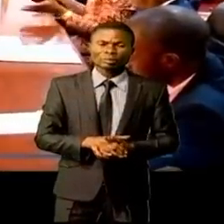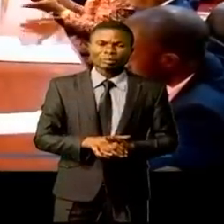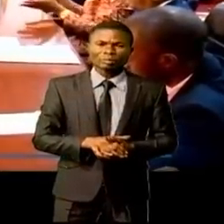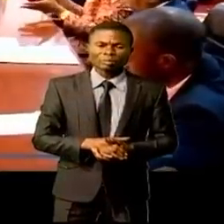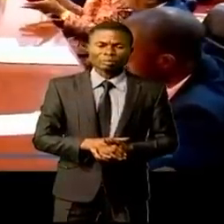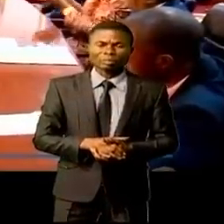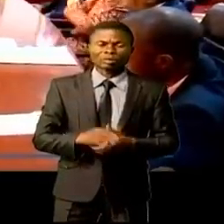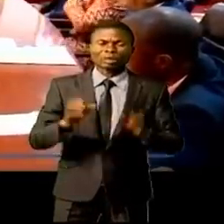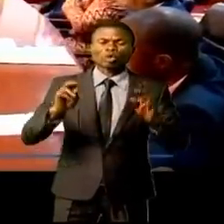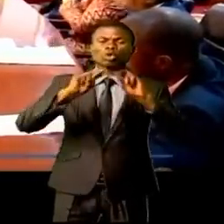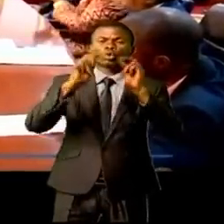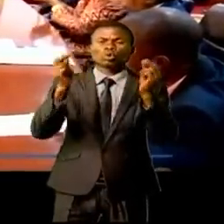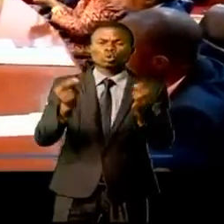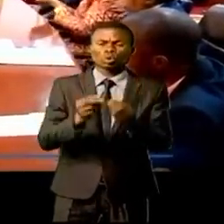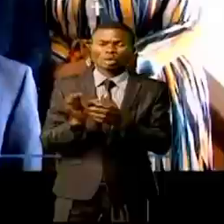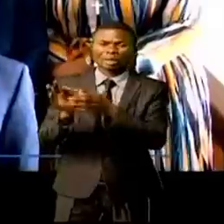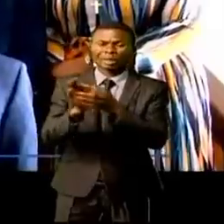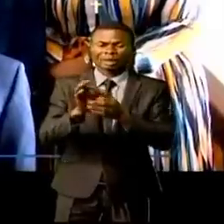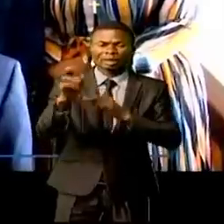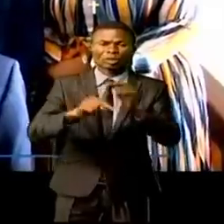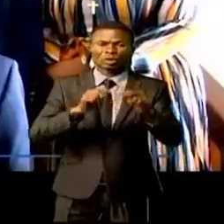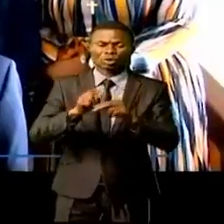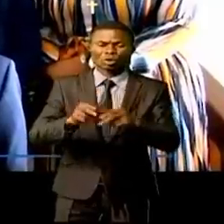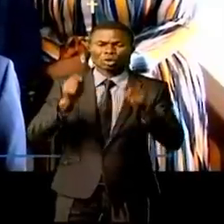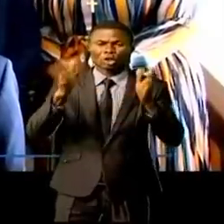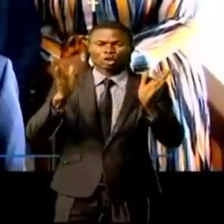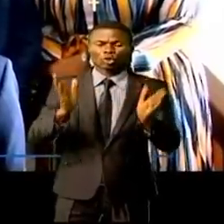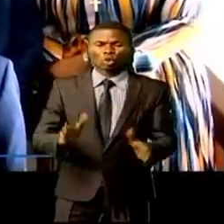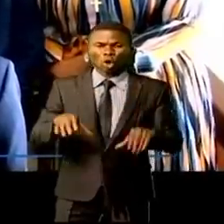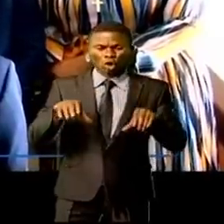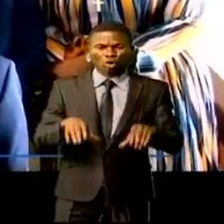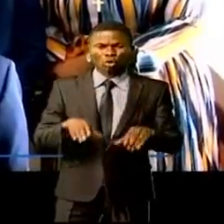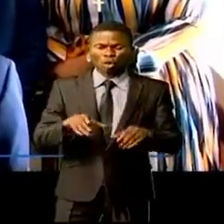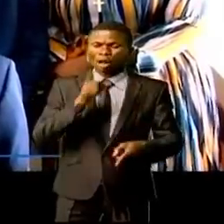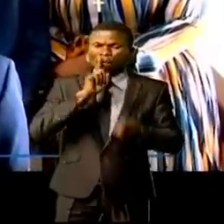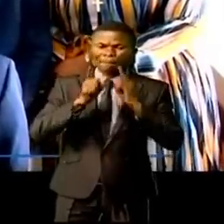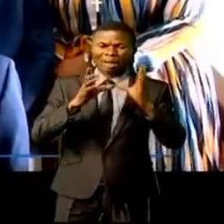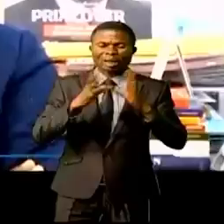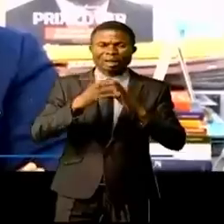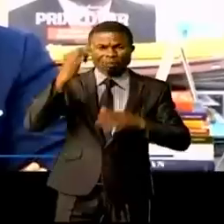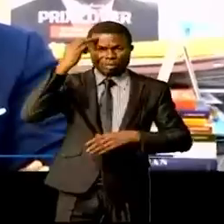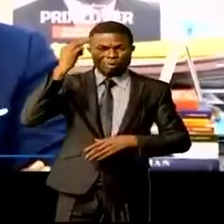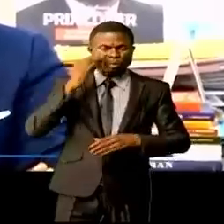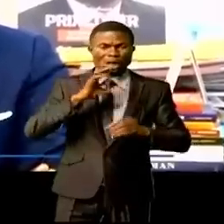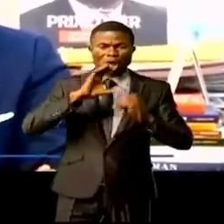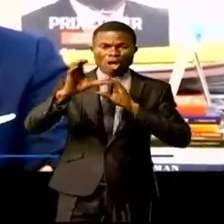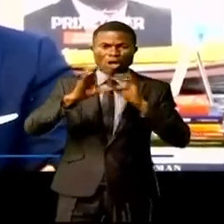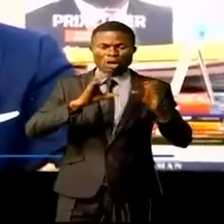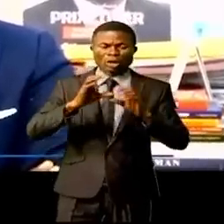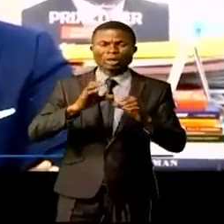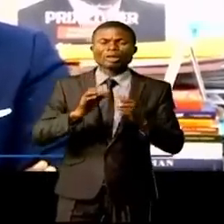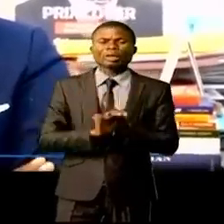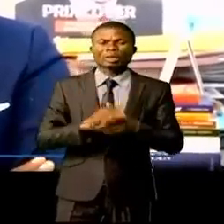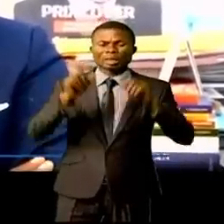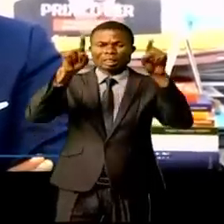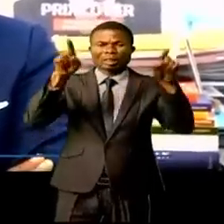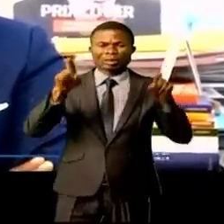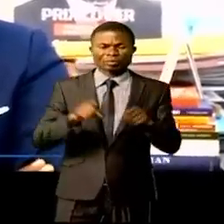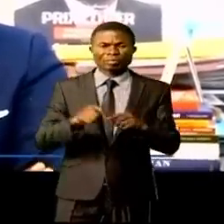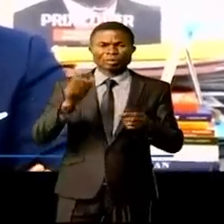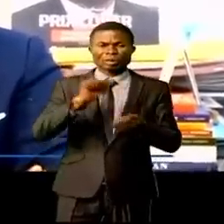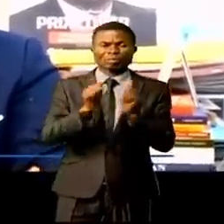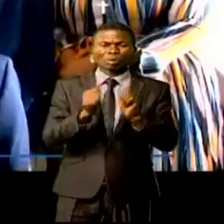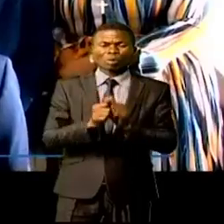'est la délégation de l'Union nationale de la presse du Congo qui est venue s'entretenir avec le ministre de la Communication et Média autour du